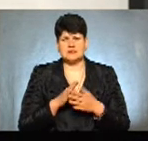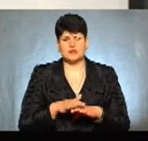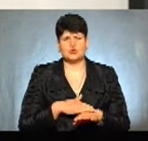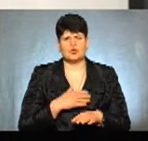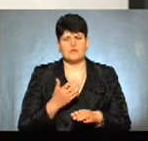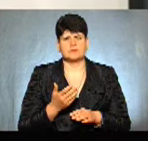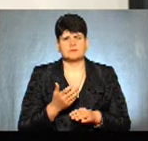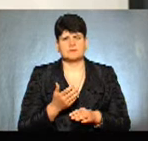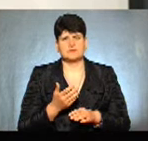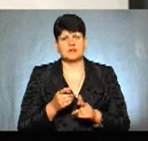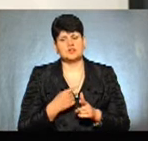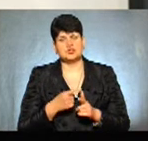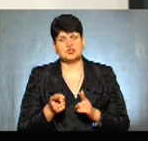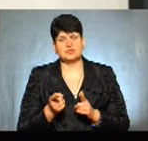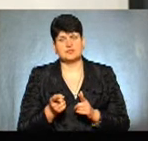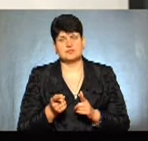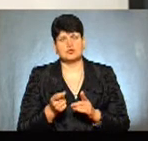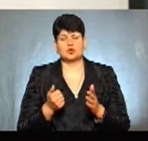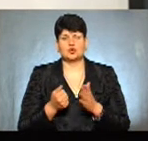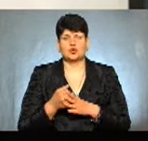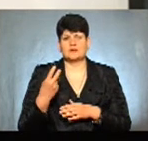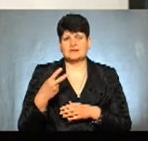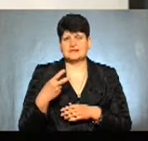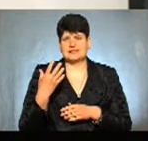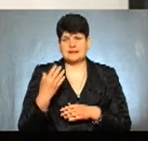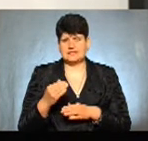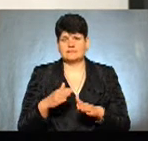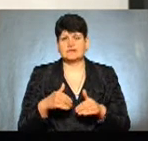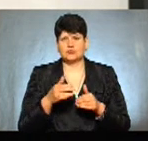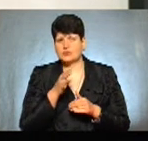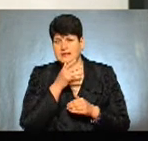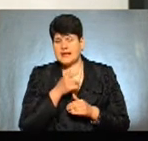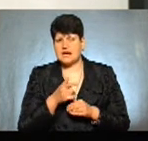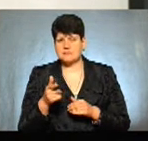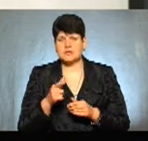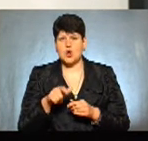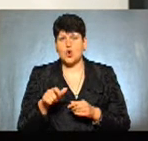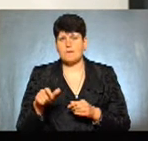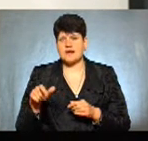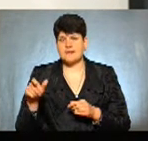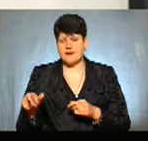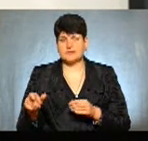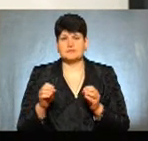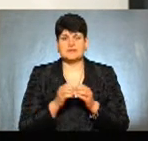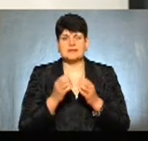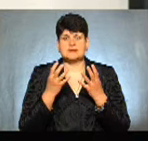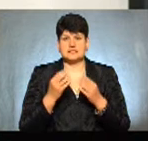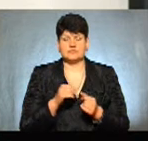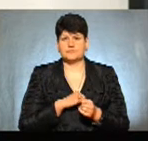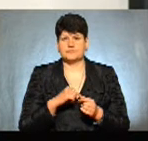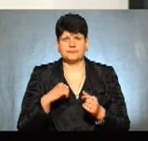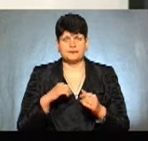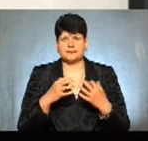правильно? Чи він зараз відспрощений? До 20 днів, додають термін, скажімо так, громадянам, 10 днів, щоб самовільно вони